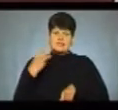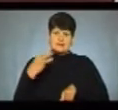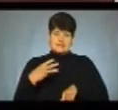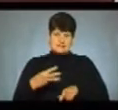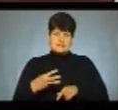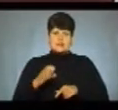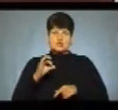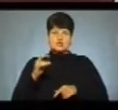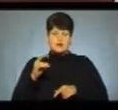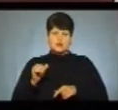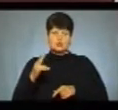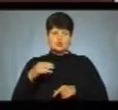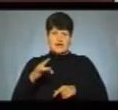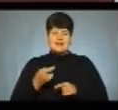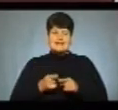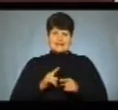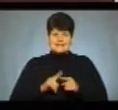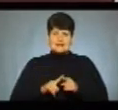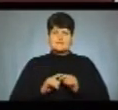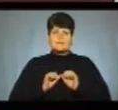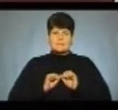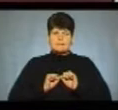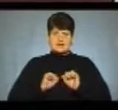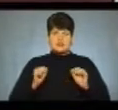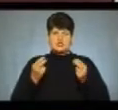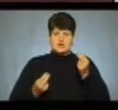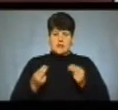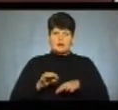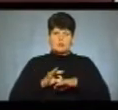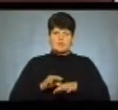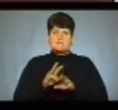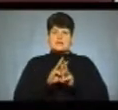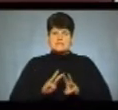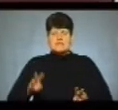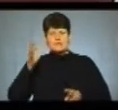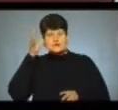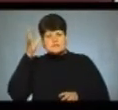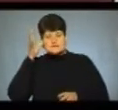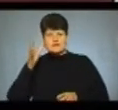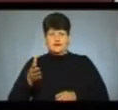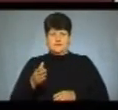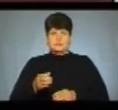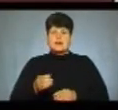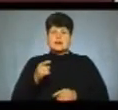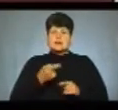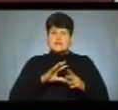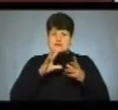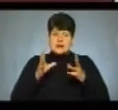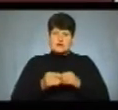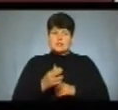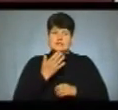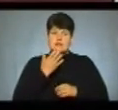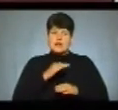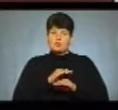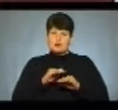«Сокіл Джора» – це всеукраїнська дитячо-юнацька військово-патріотична гра, яку проводить Міністерство освіти і науки України. На загальнонаціональному